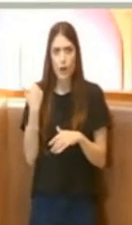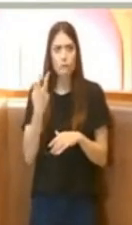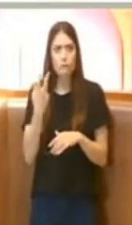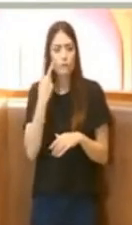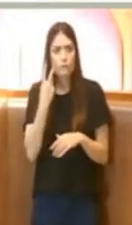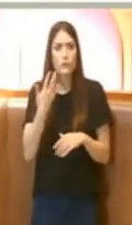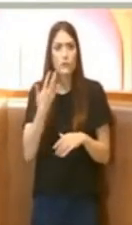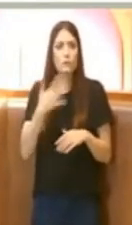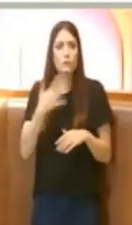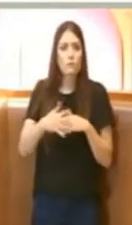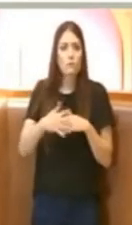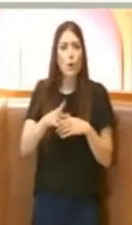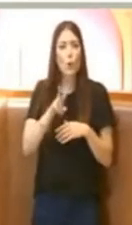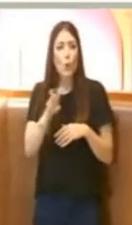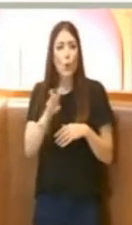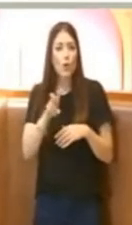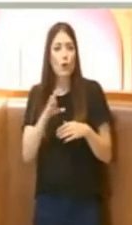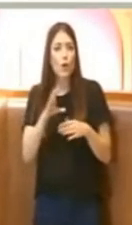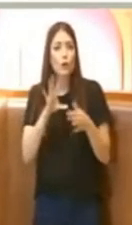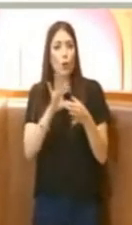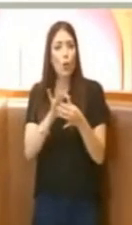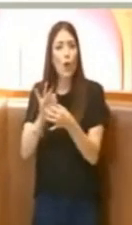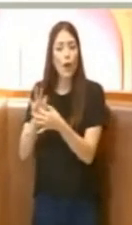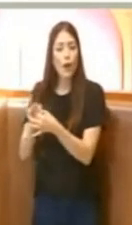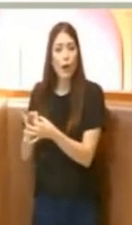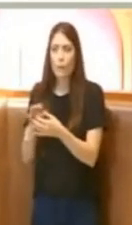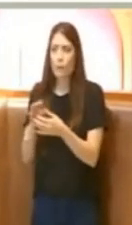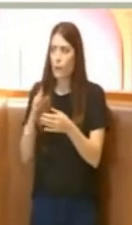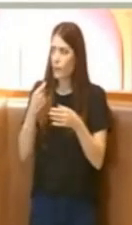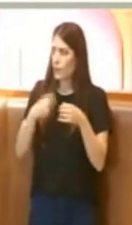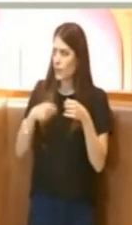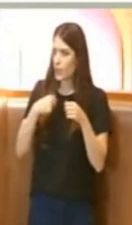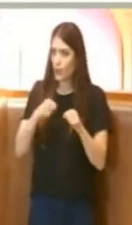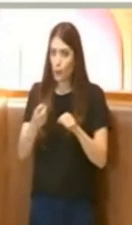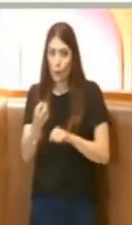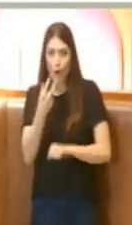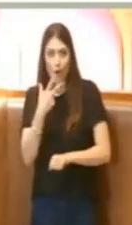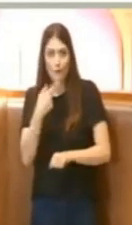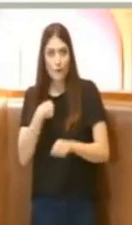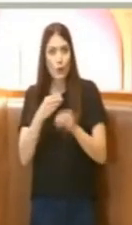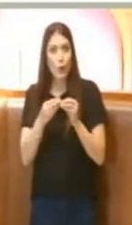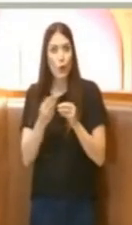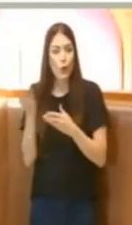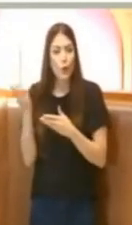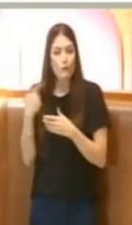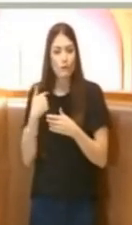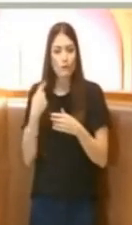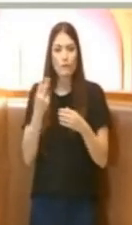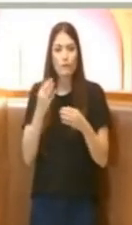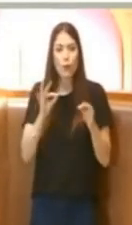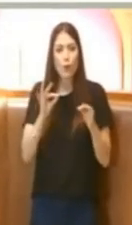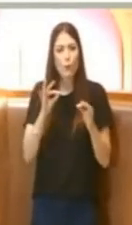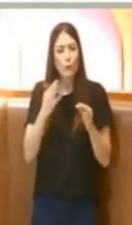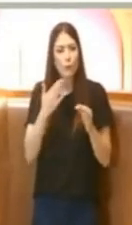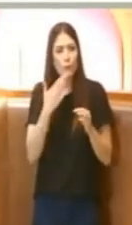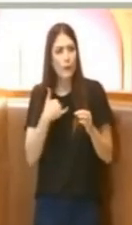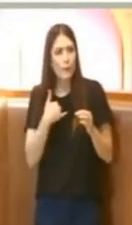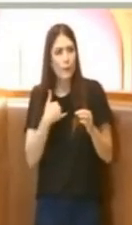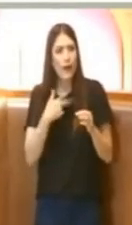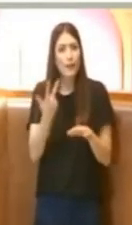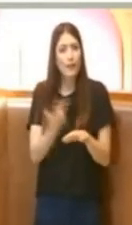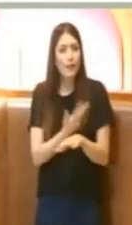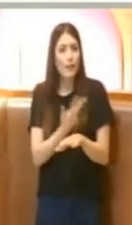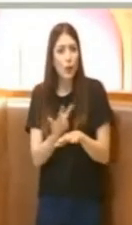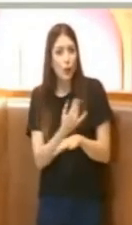collegamenti non so forse il Presidente ci potrà aggiornare se è stata la commissione con più collegamenti di tutti è durata se non ricordo male tre